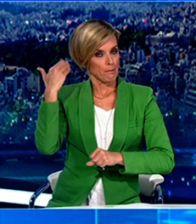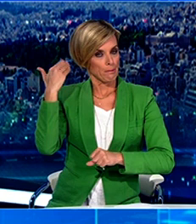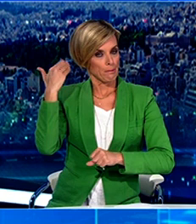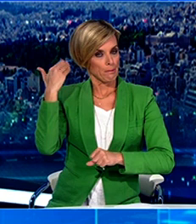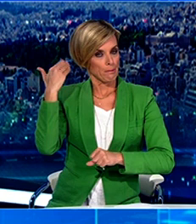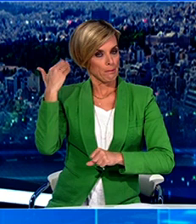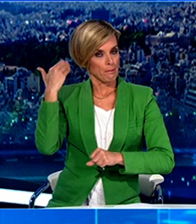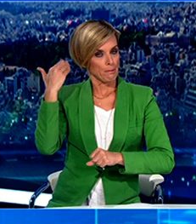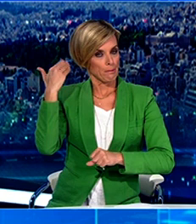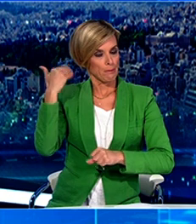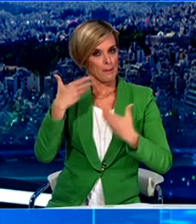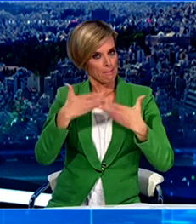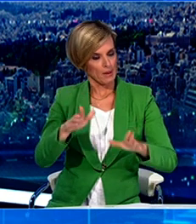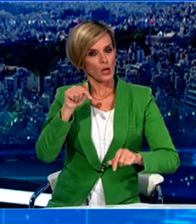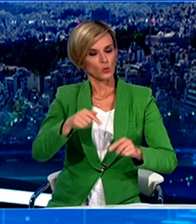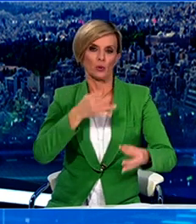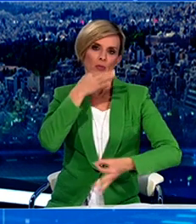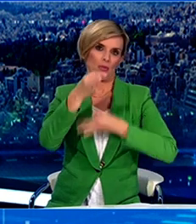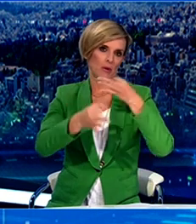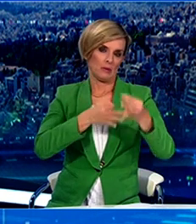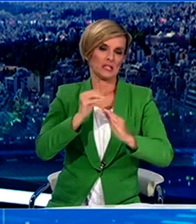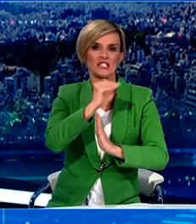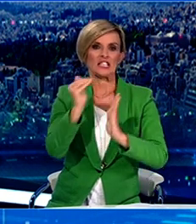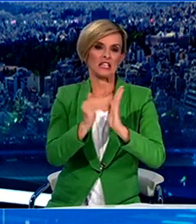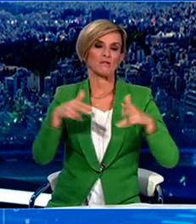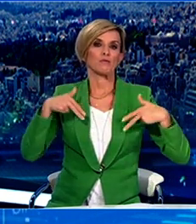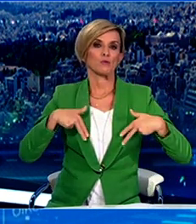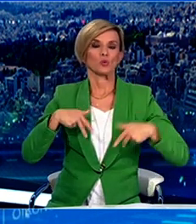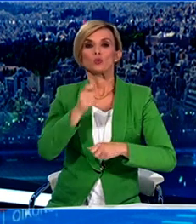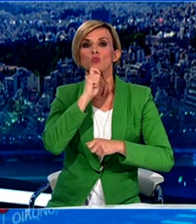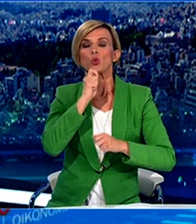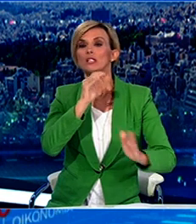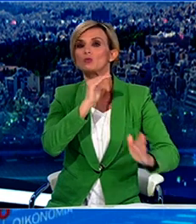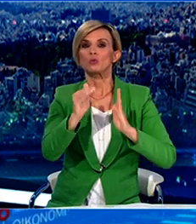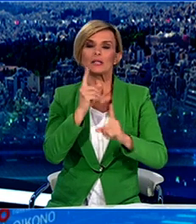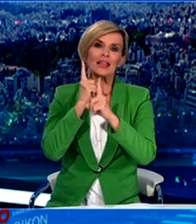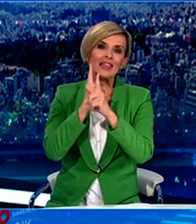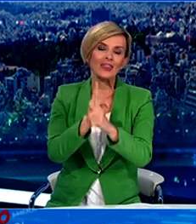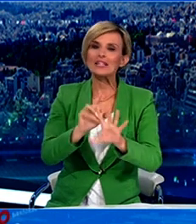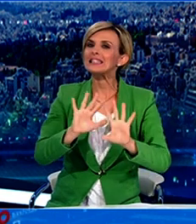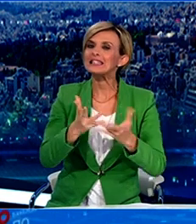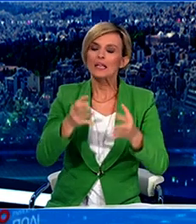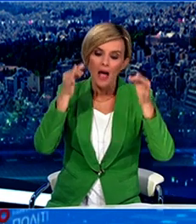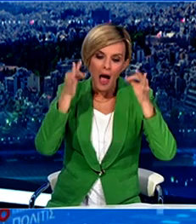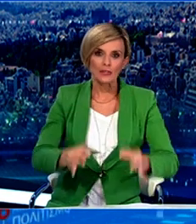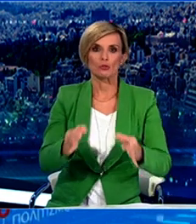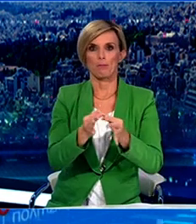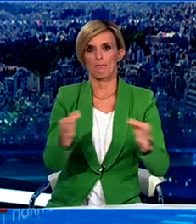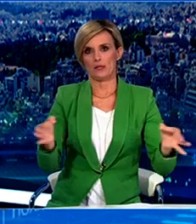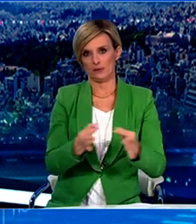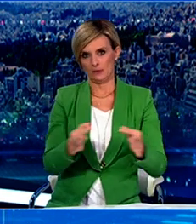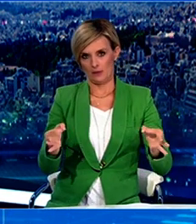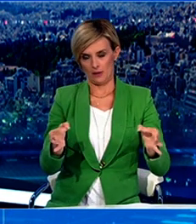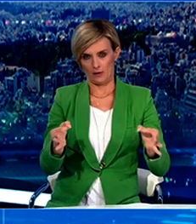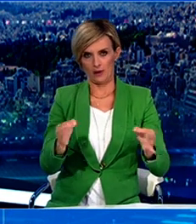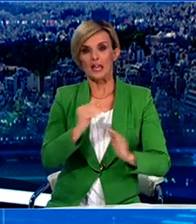του Πρωθυπουργού, ακολουθεί η κοινή συνέντευξη τύπου και εξειδίκευση των μέτρων από τον Υφυπουργό Πολιτικής Προστασίας και Διαχείρισης Κρίσεων, Νίκο Χαρδαλιά,